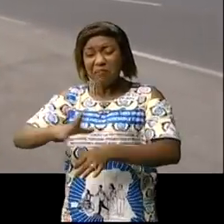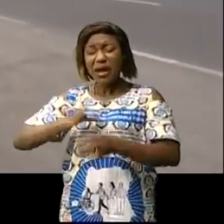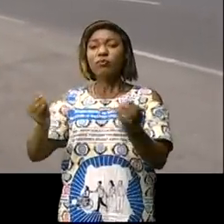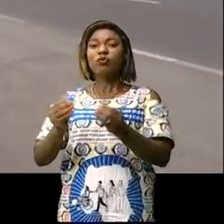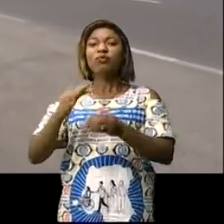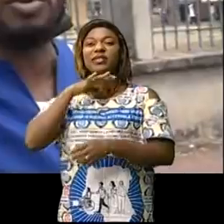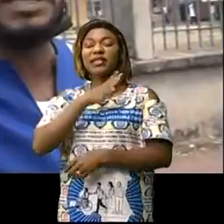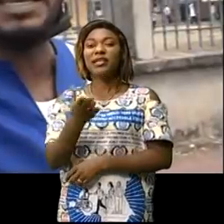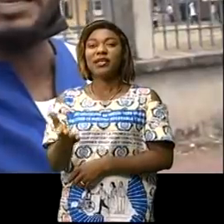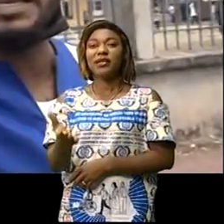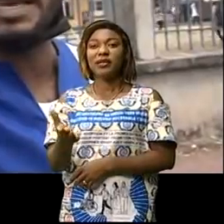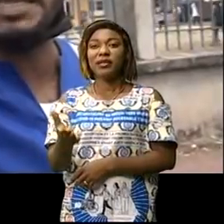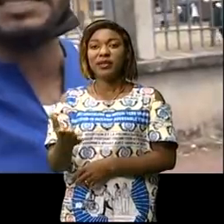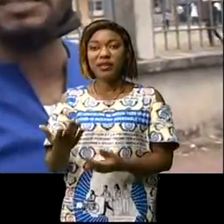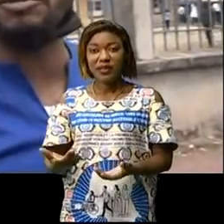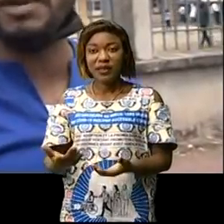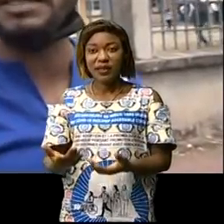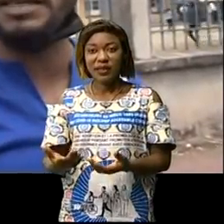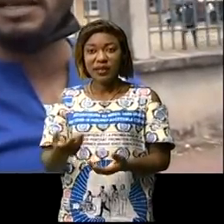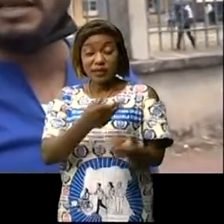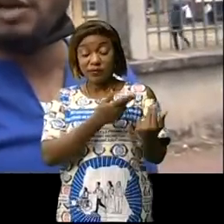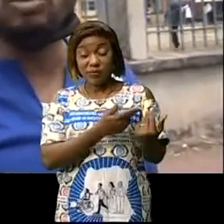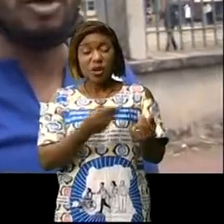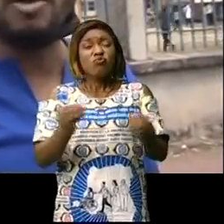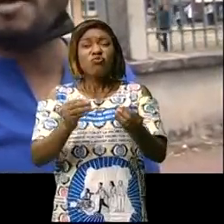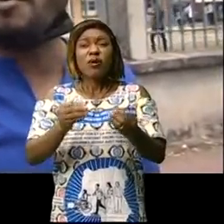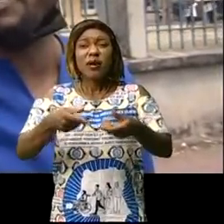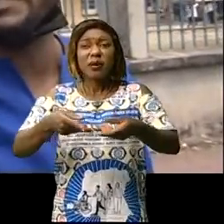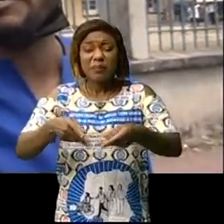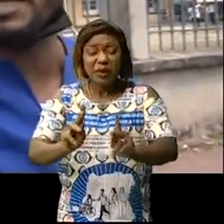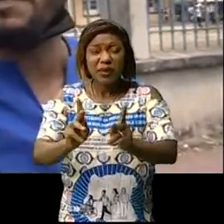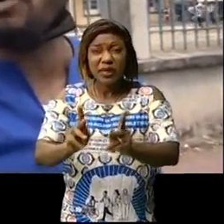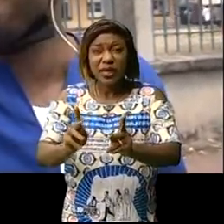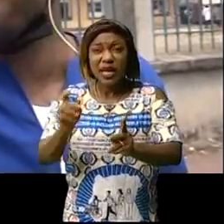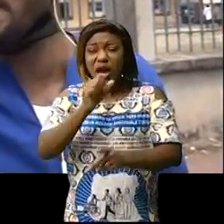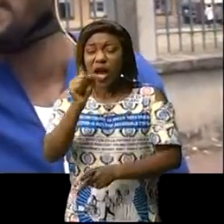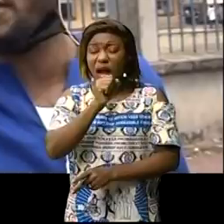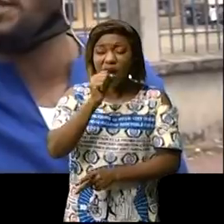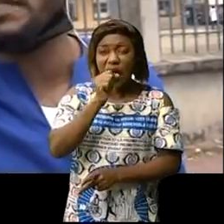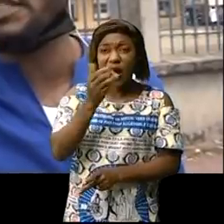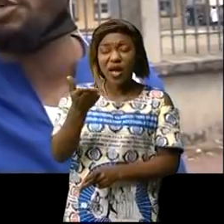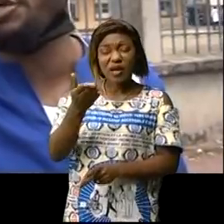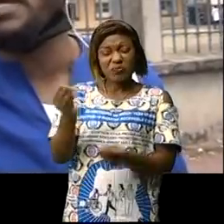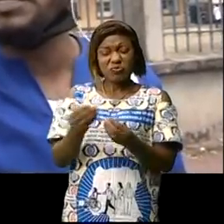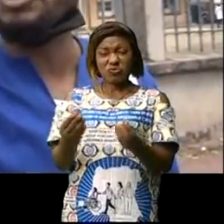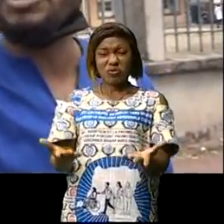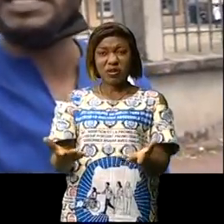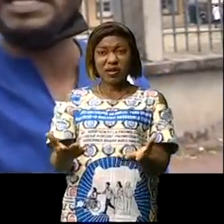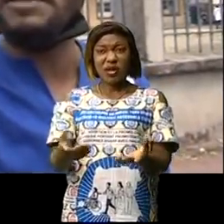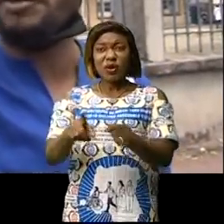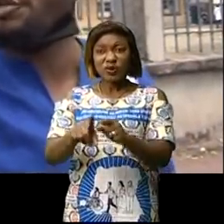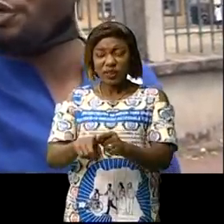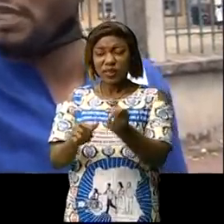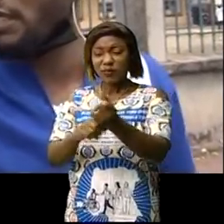exprimés on ne pas autoriser qu'il ait des kermesses à cet endroit ici nous sommes quand même en plein centre-ville souvent ce sont les acheteurs et les acheteurs ce sont